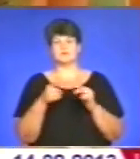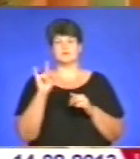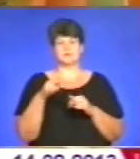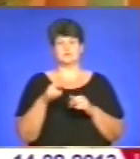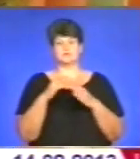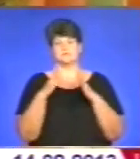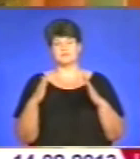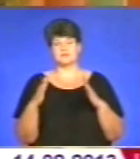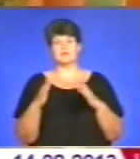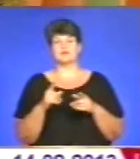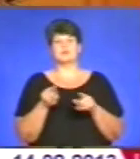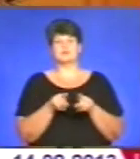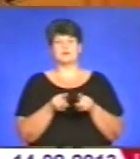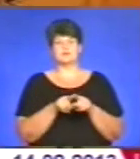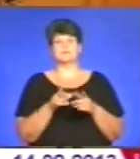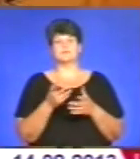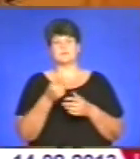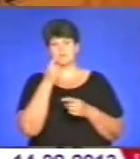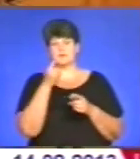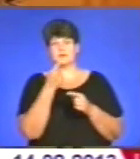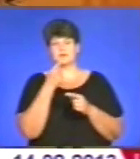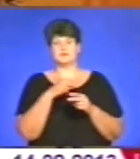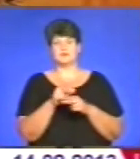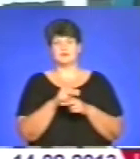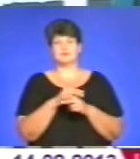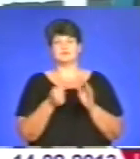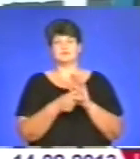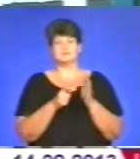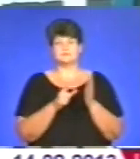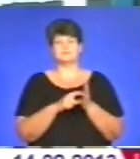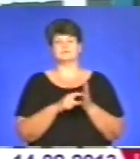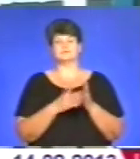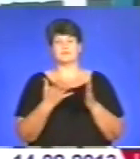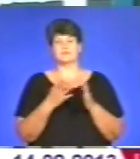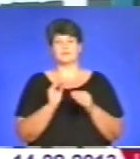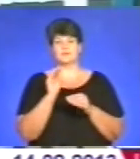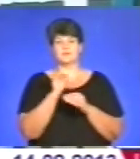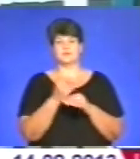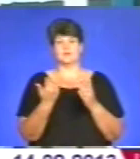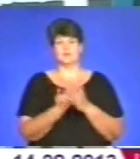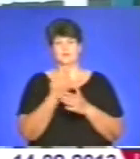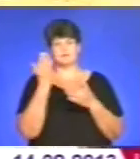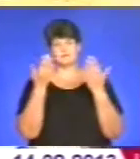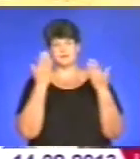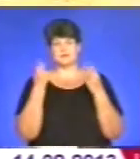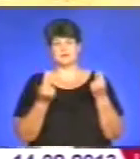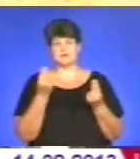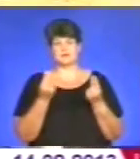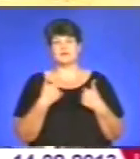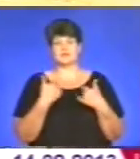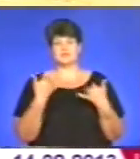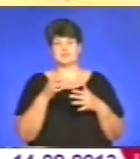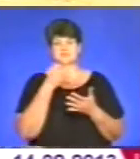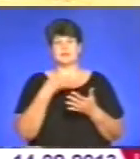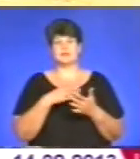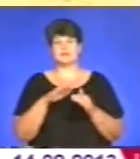навчальному закладі нещодавно відремонтували навчальні кабінети. Поповнили розважальний куточок новими іграшками. В нас, як я вже сказала,